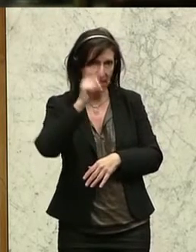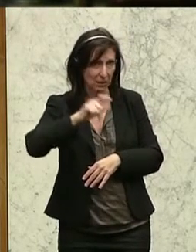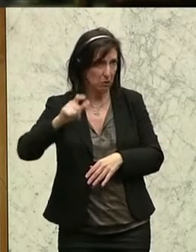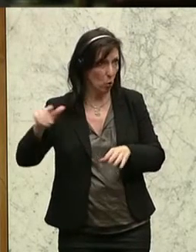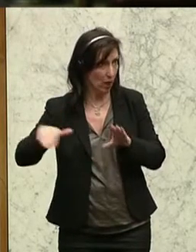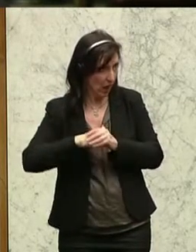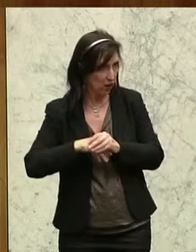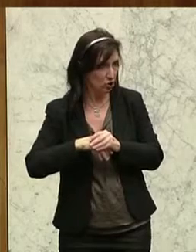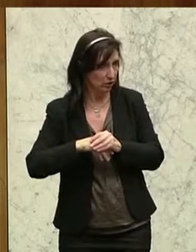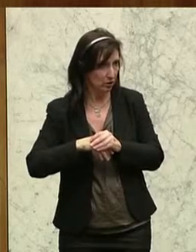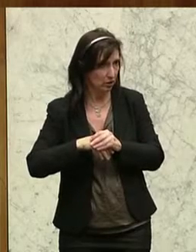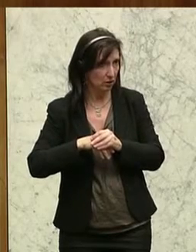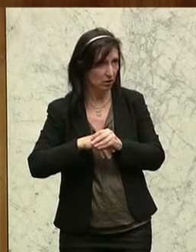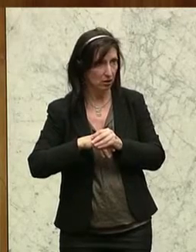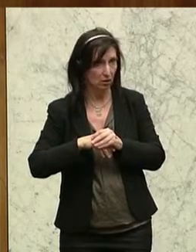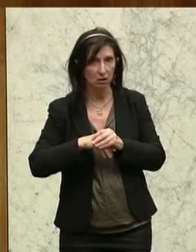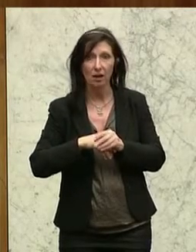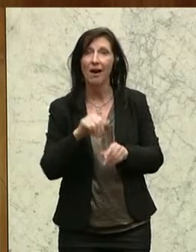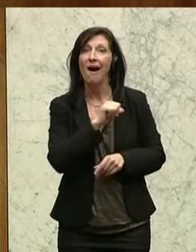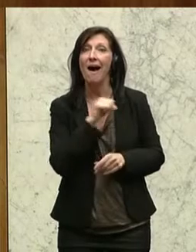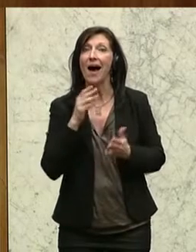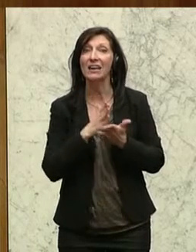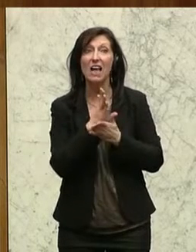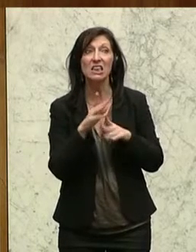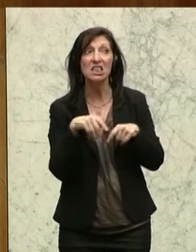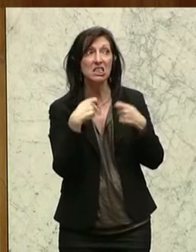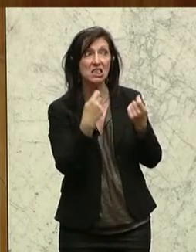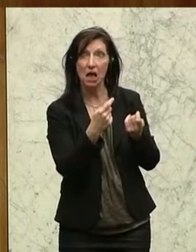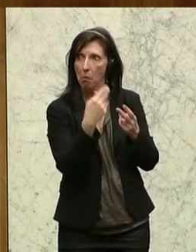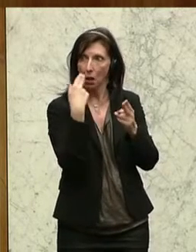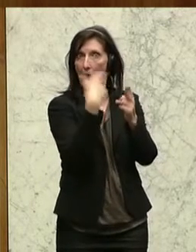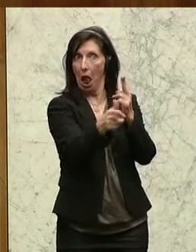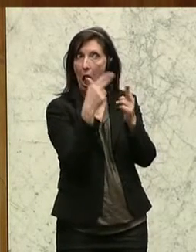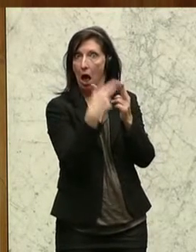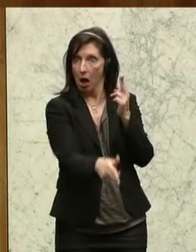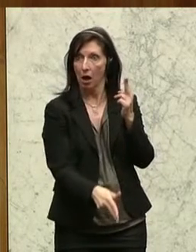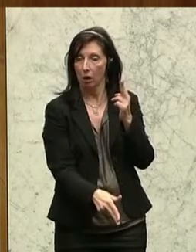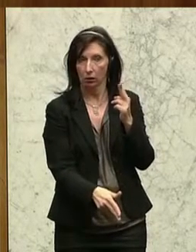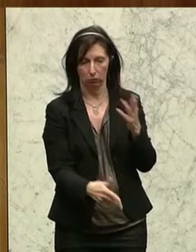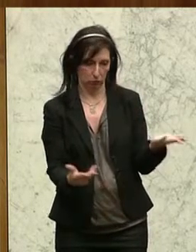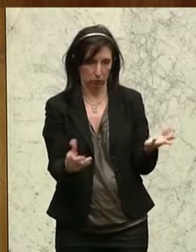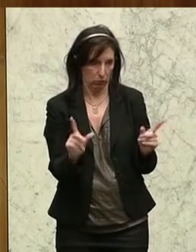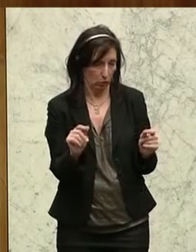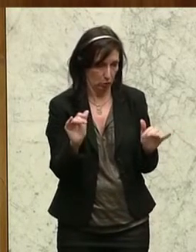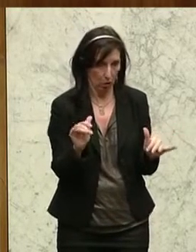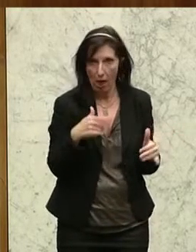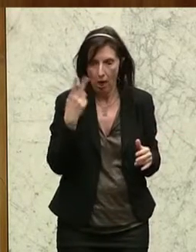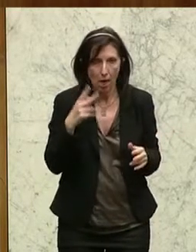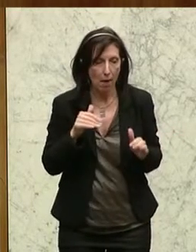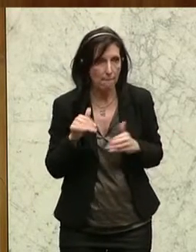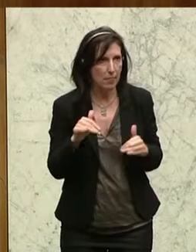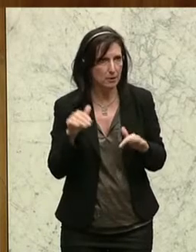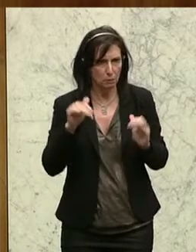der Bank Austria mit Klagen gegen den eigenen Dienstgeber bereits vor Gericht ziehen, ja, dann muss sich doch der Herr Minister